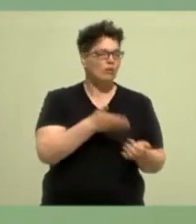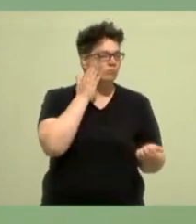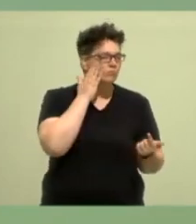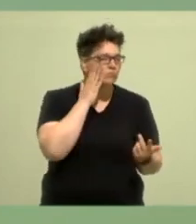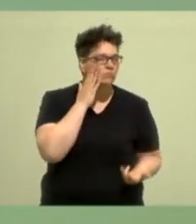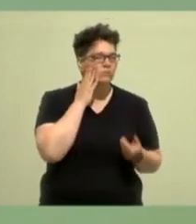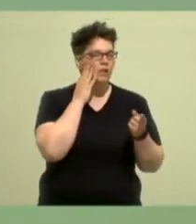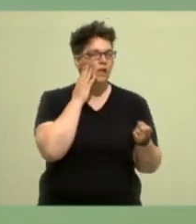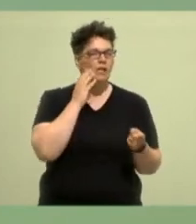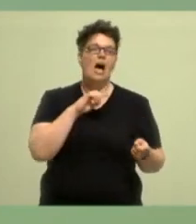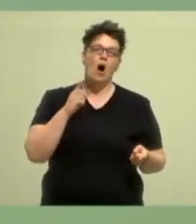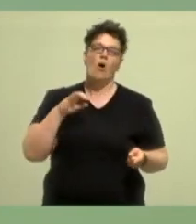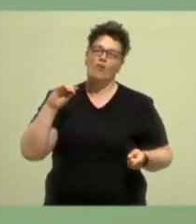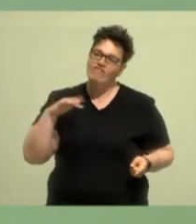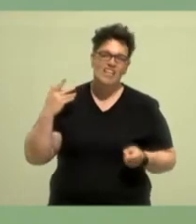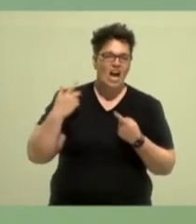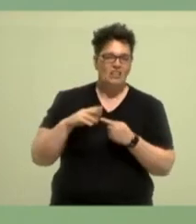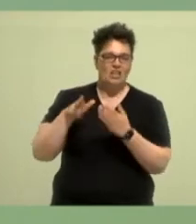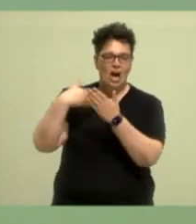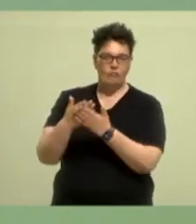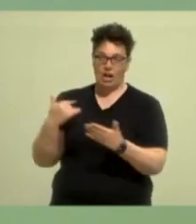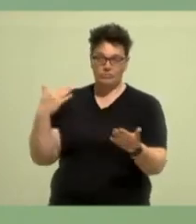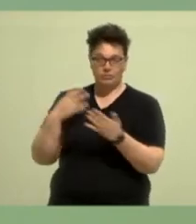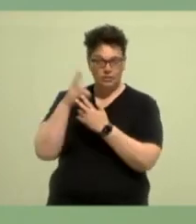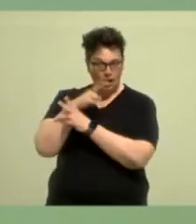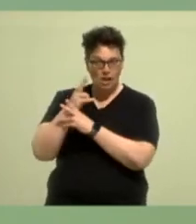erneut unzählige, von denen wir heute noch gar nicht ahnen.